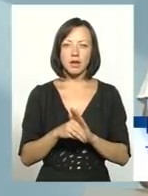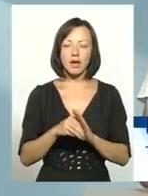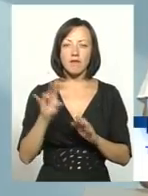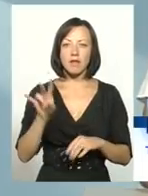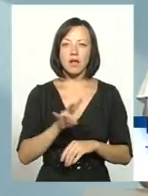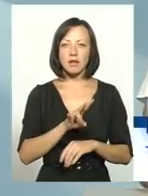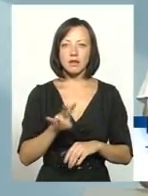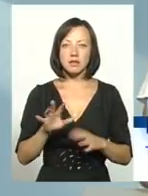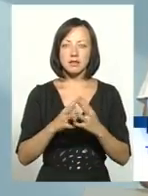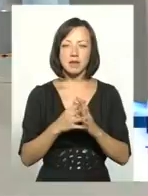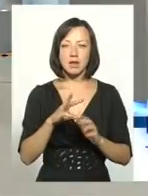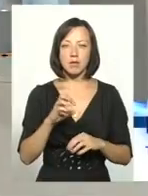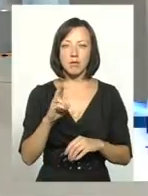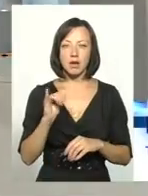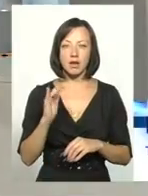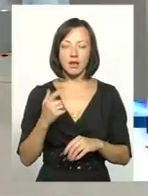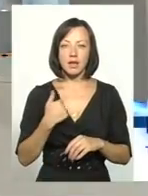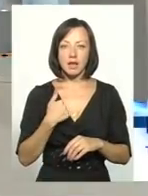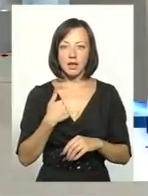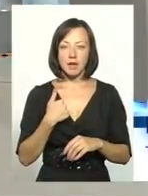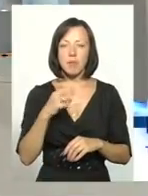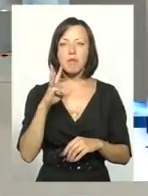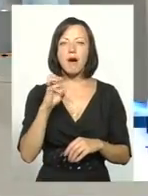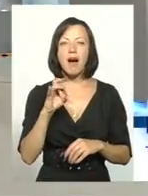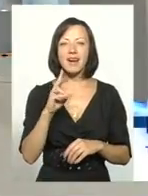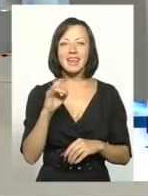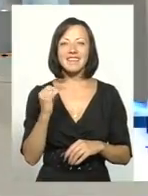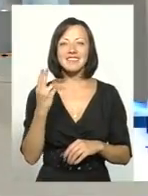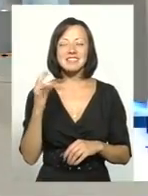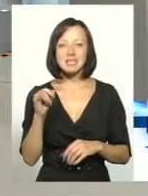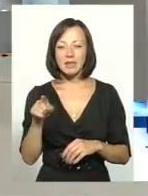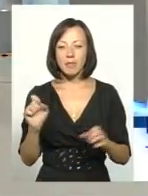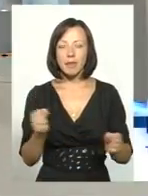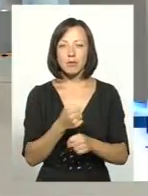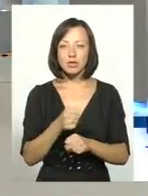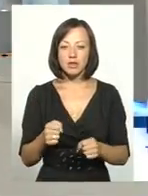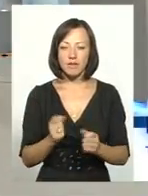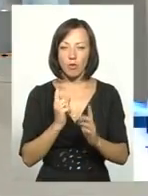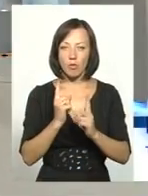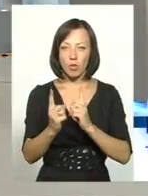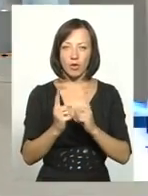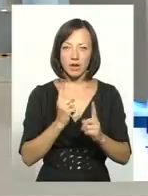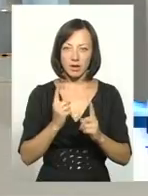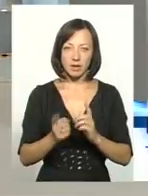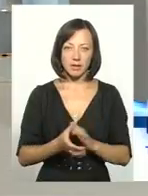зробив. Я сама в села Маркович. Але там неможливо проїхати, ви розумієте?